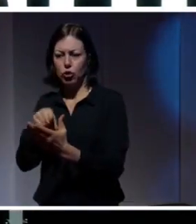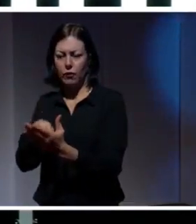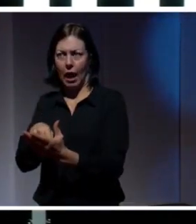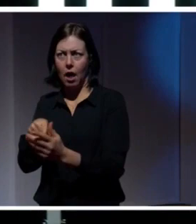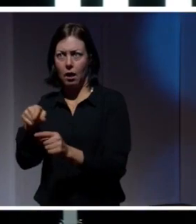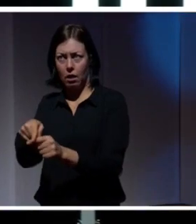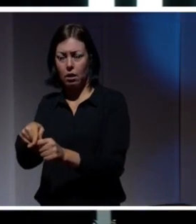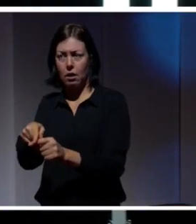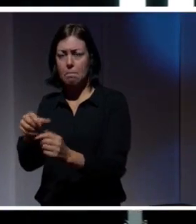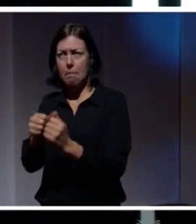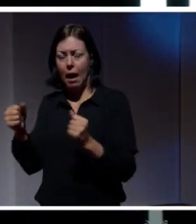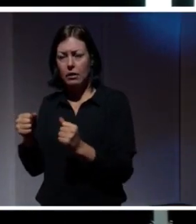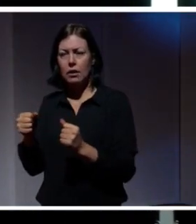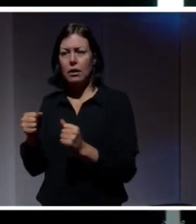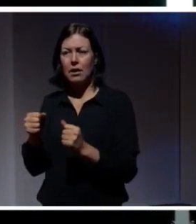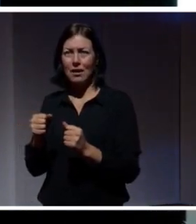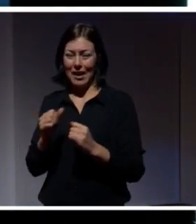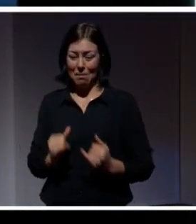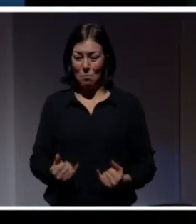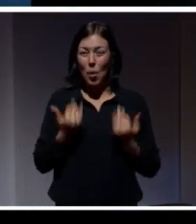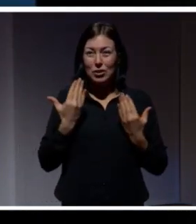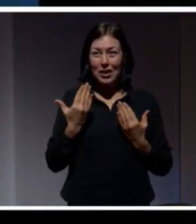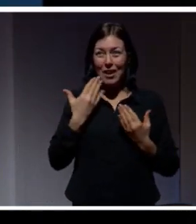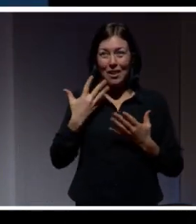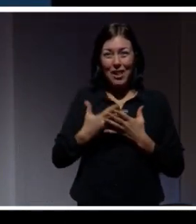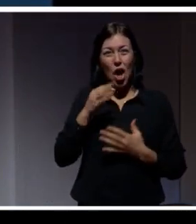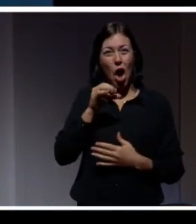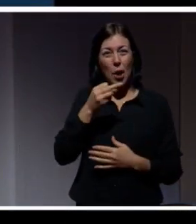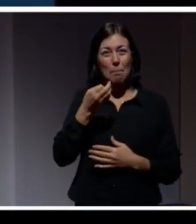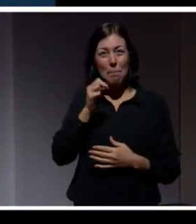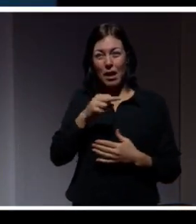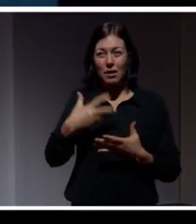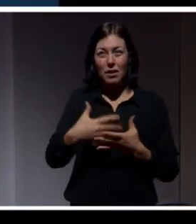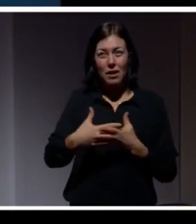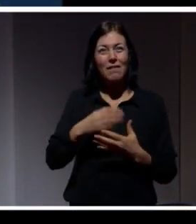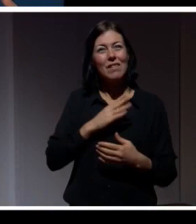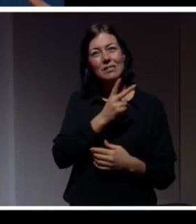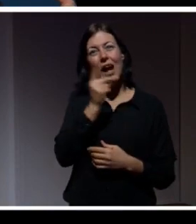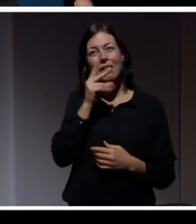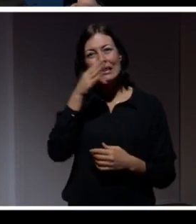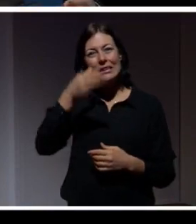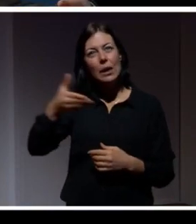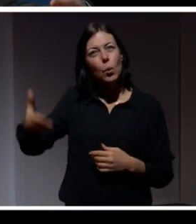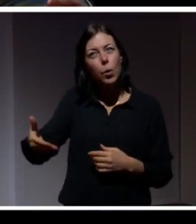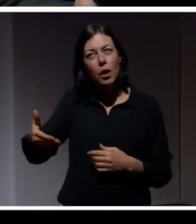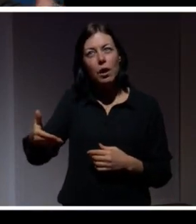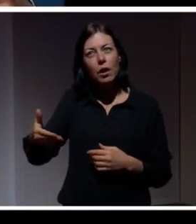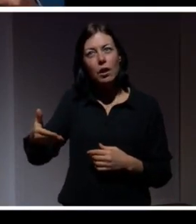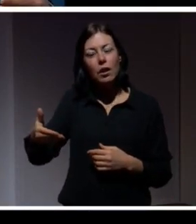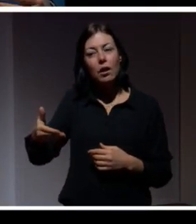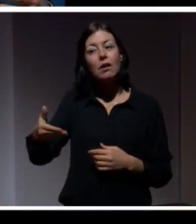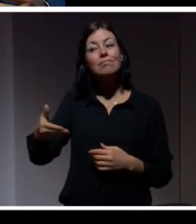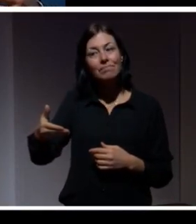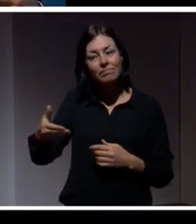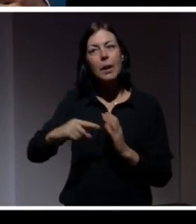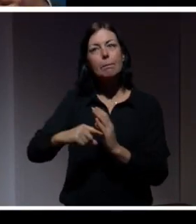Men den genomgång vi fick i morse där Harper illustrerar att det finns andra sidor av det här belyser